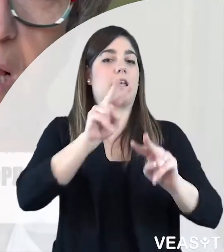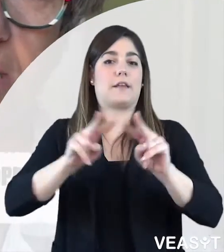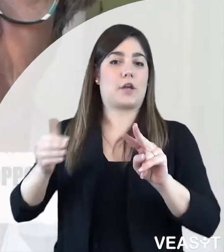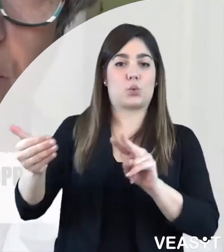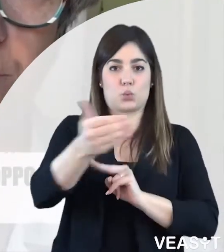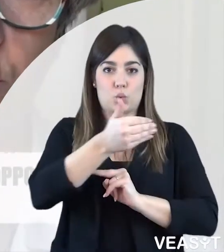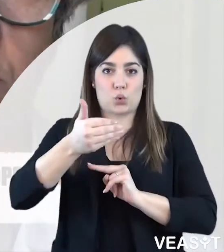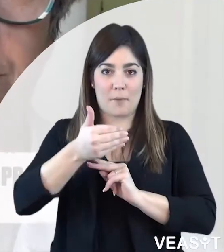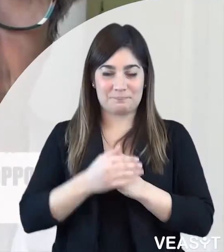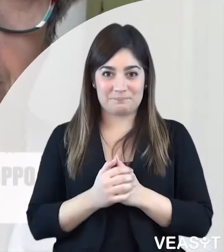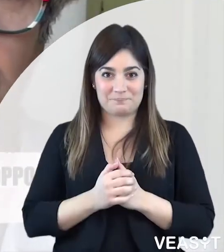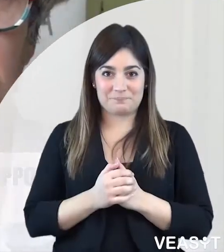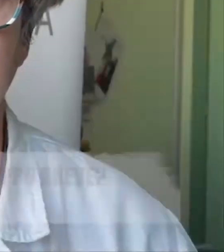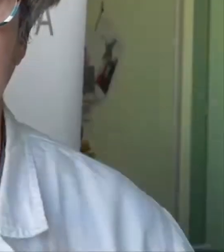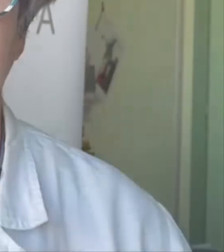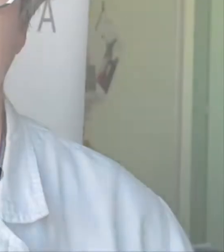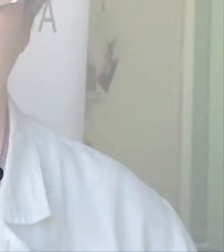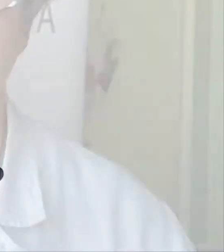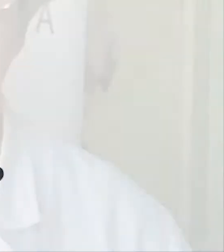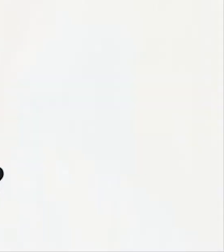nazionali che provano i farmaci.